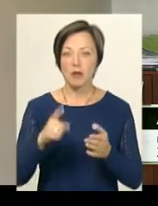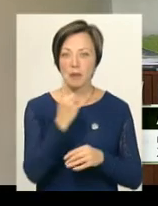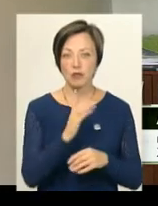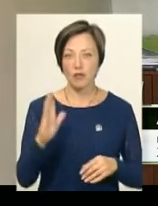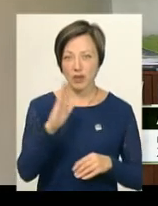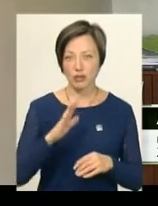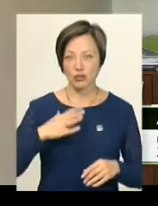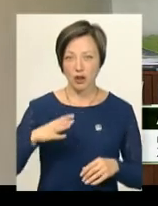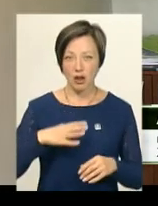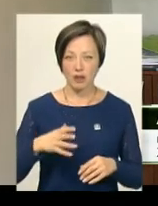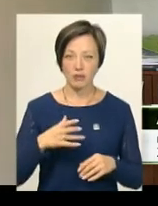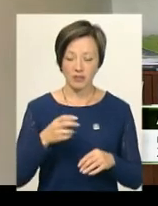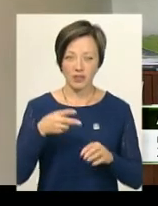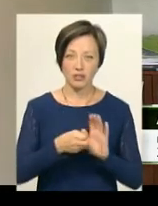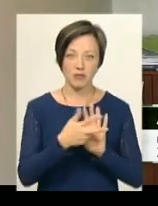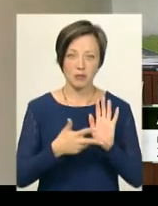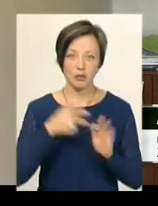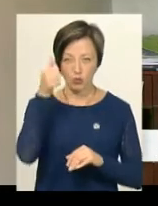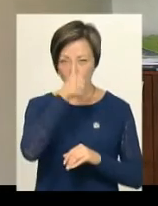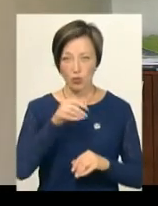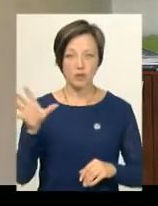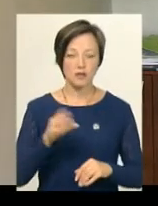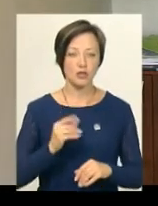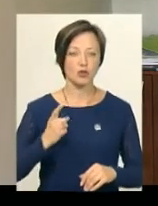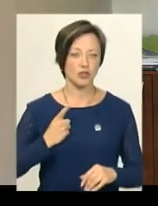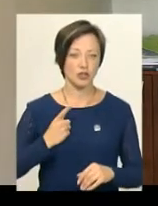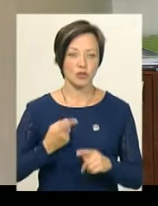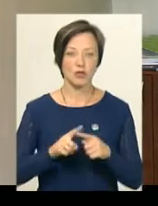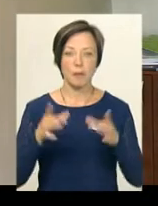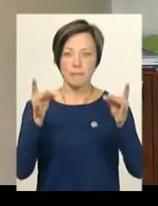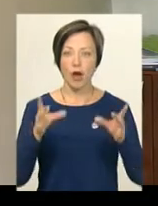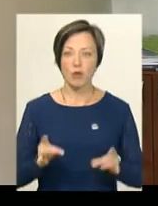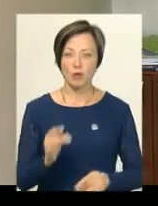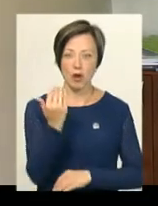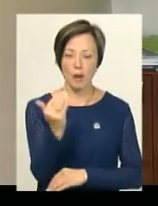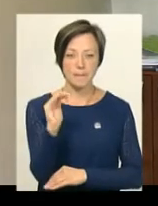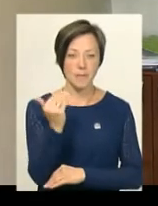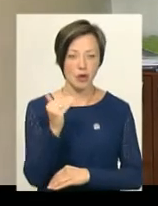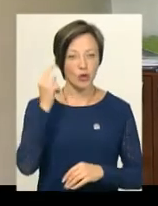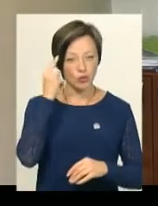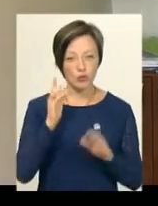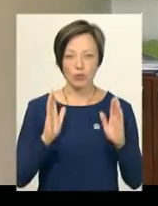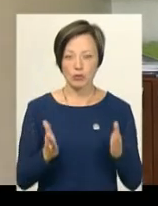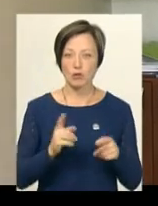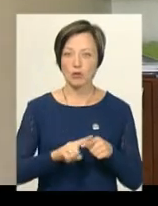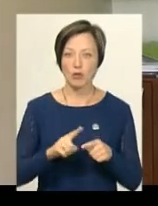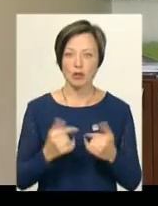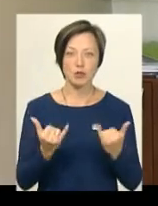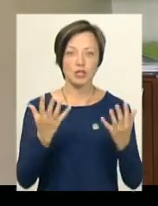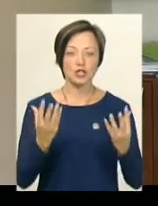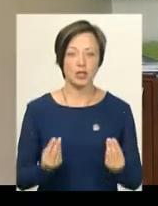вересня 2018 року, всі очікують пакунок малюка. Думаю, що скоро він буде. На сьогоднішній день